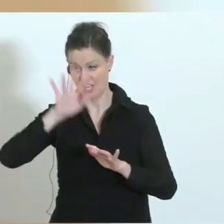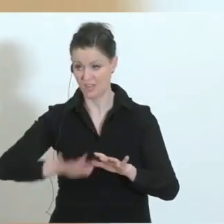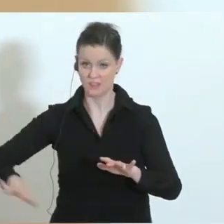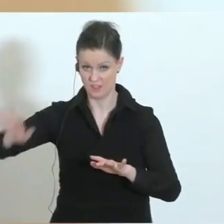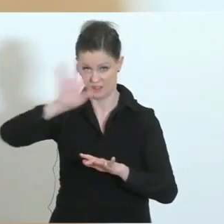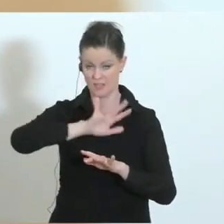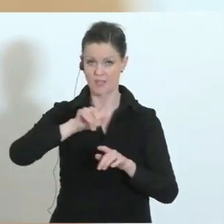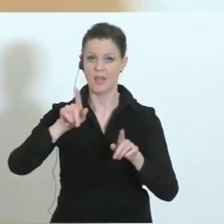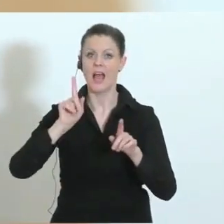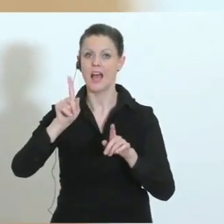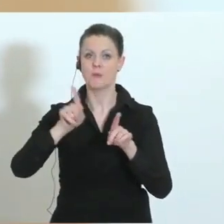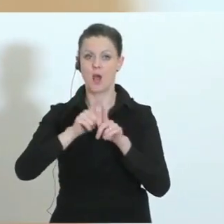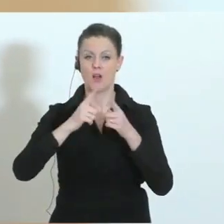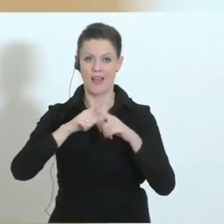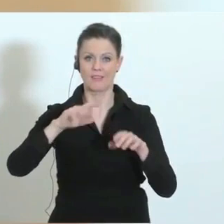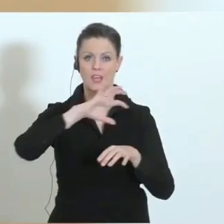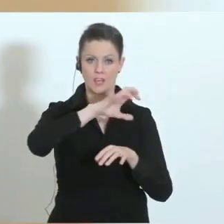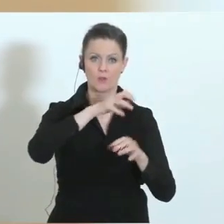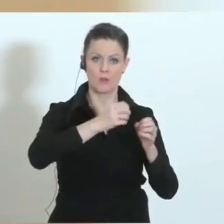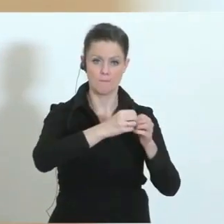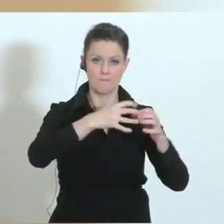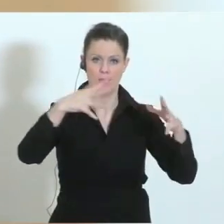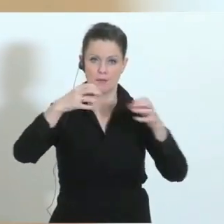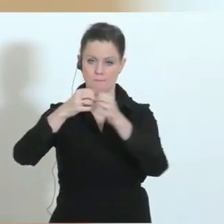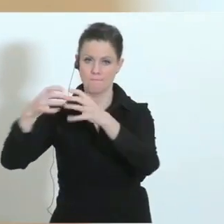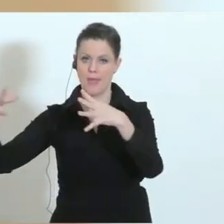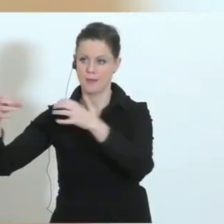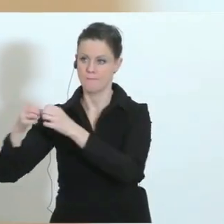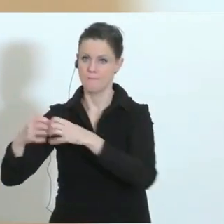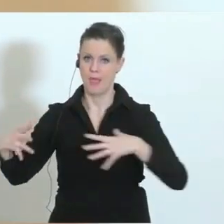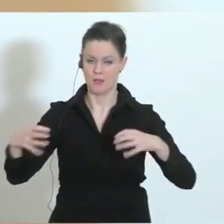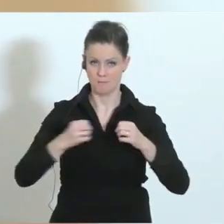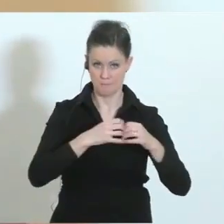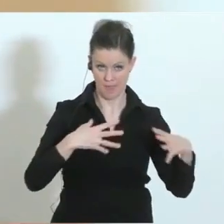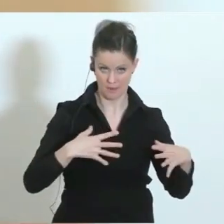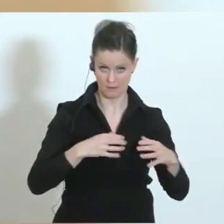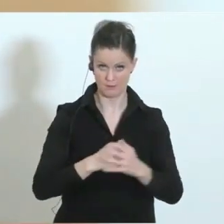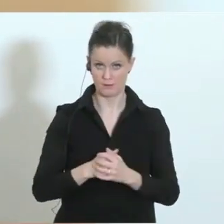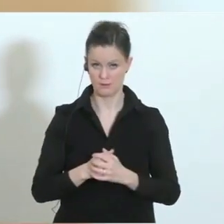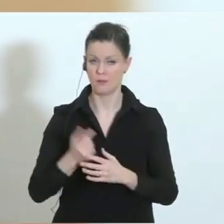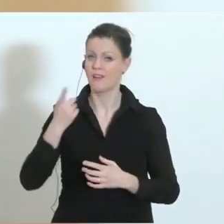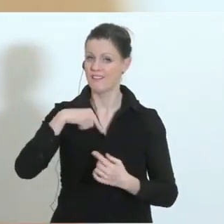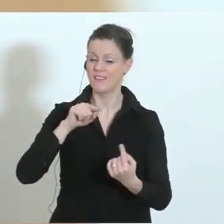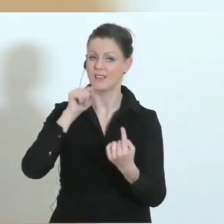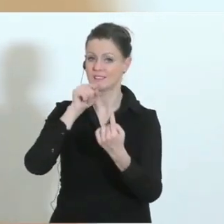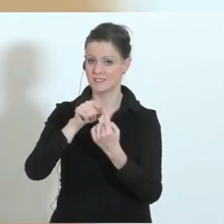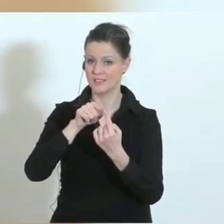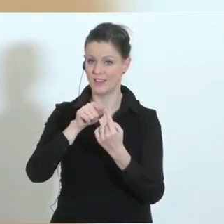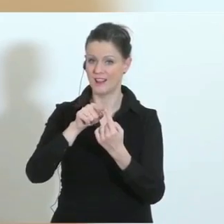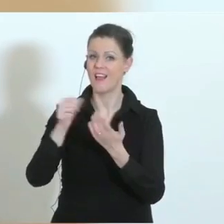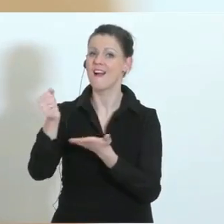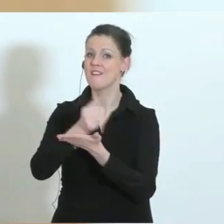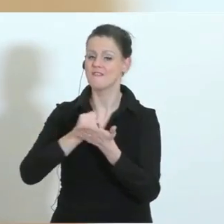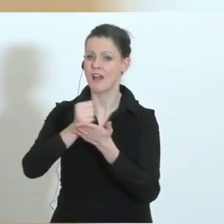Wir bauen auch in anderen Regionen aus. Wir setzen darauf, dass wir viele Informationen seitens der Pharmaindustrie